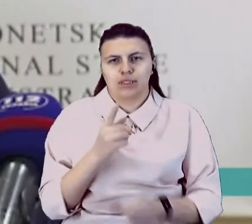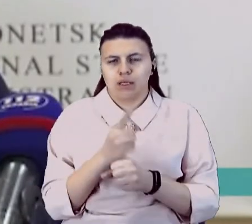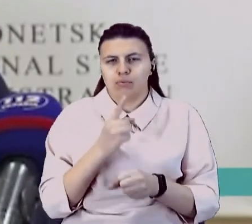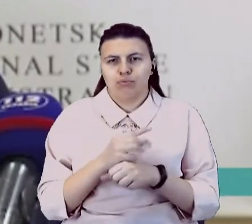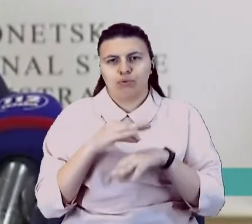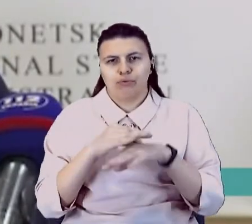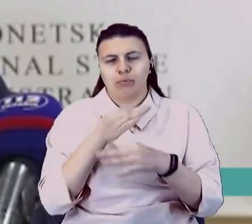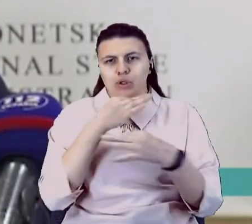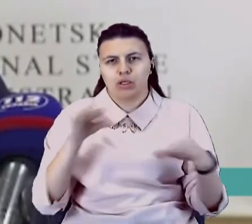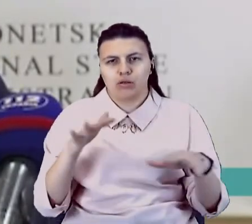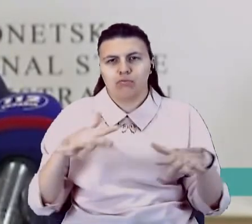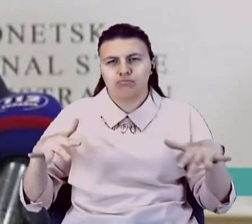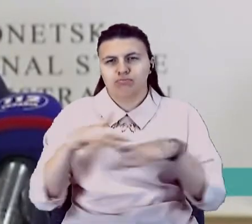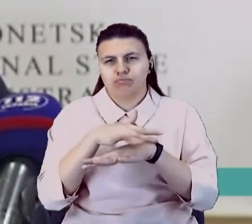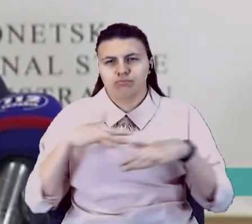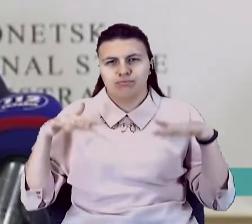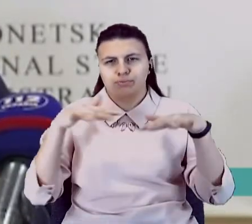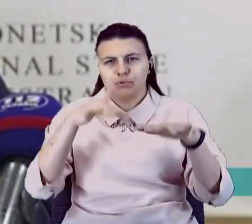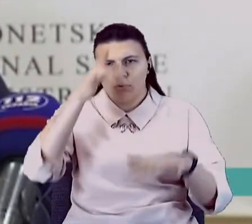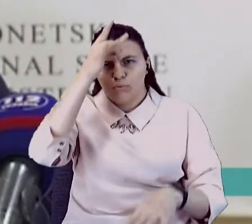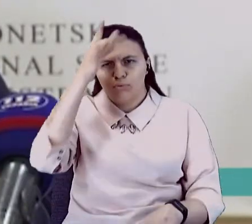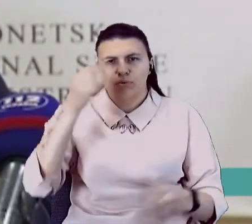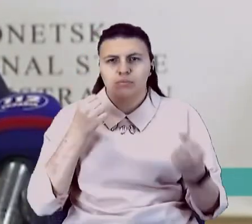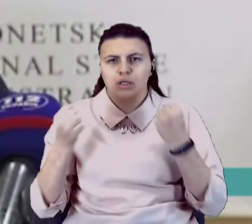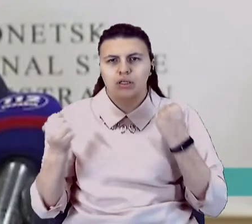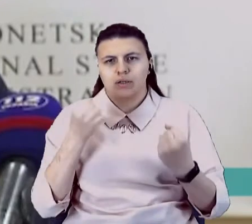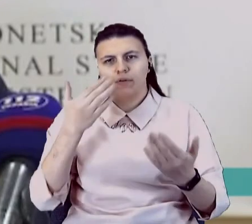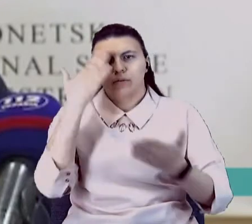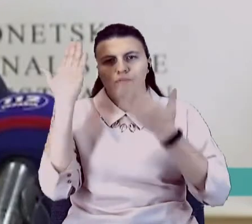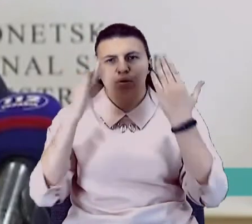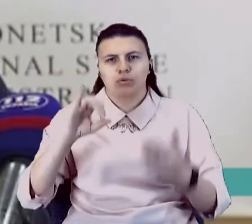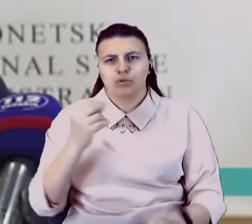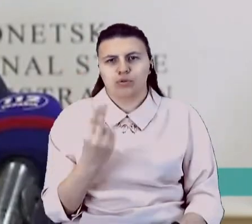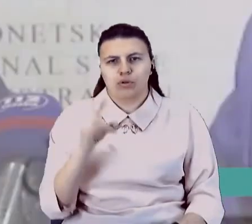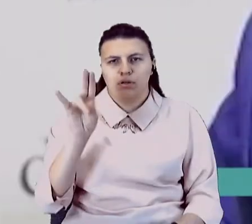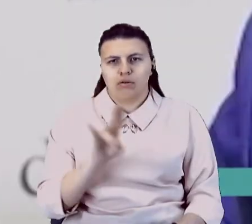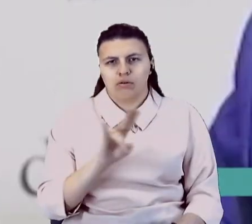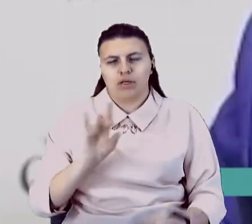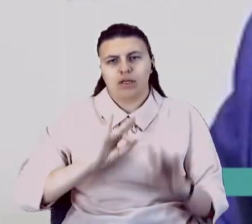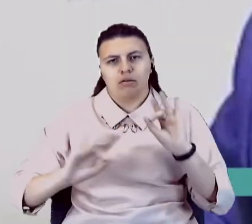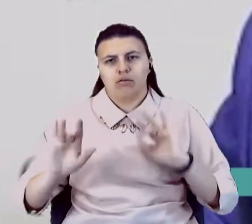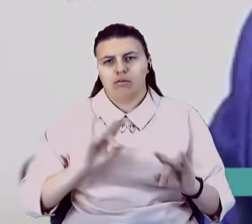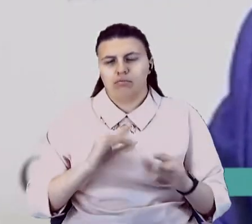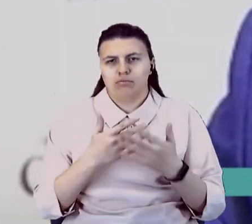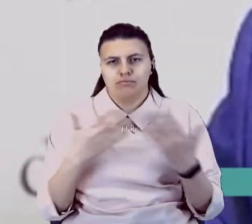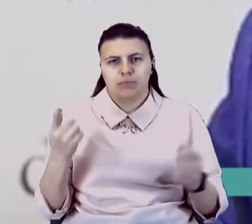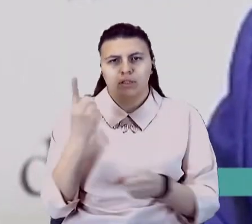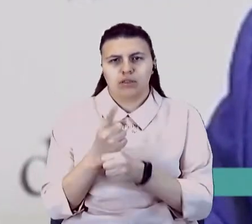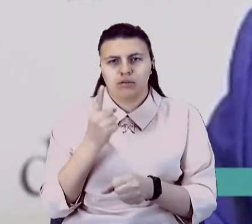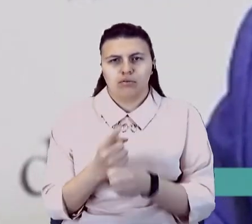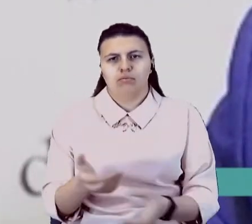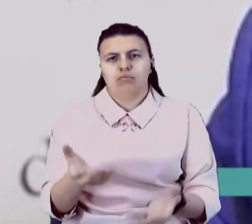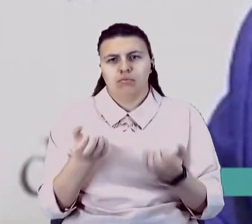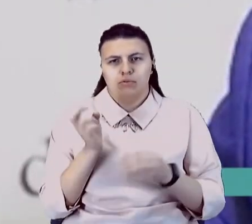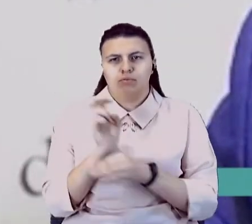масових заходів – це культурні, спортивні, розважальні, соціальні, релігійні, рекламні тощо. Заборонено приймання відвідувачів суб